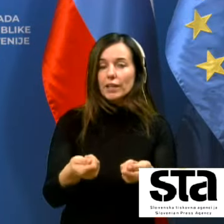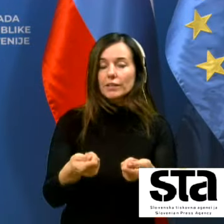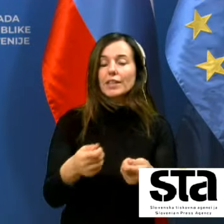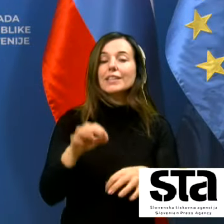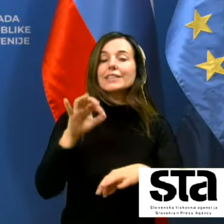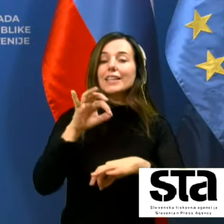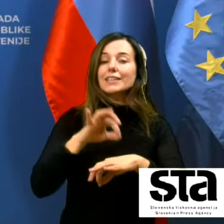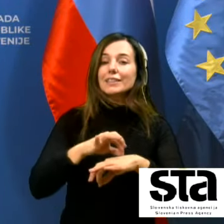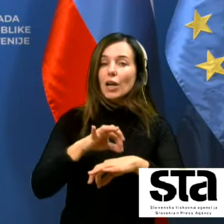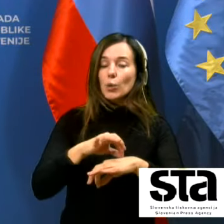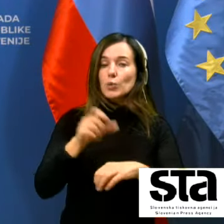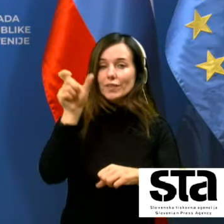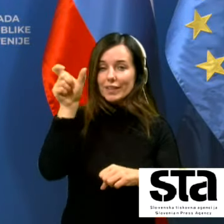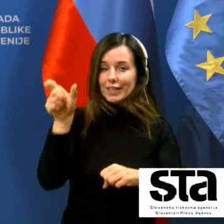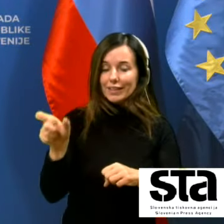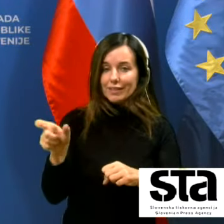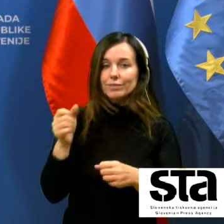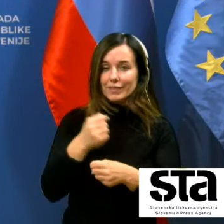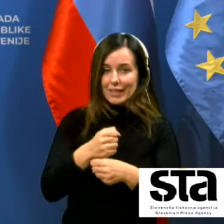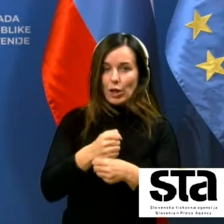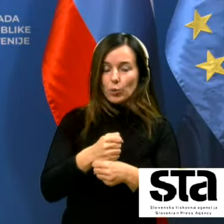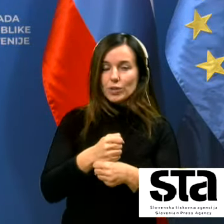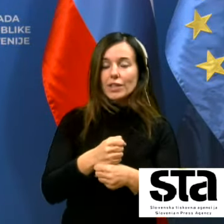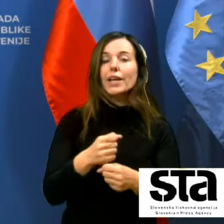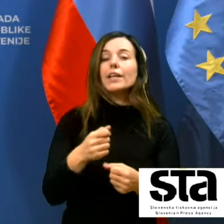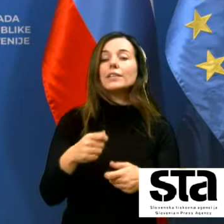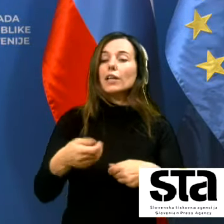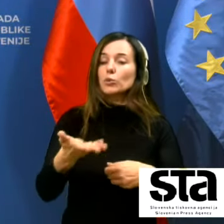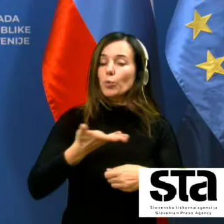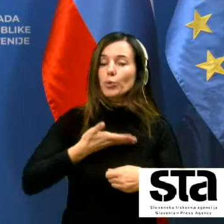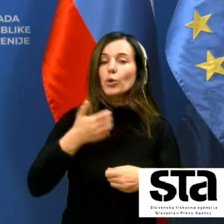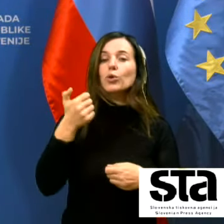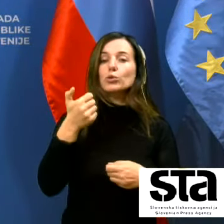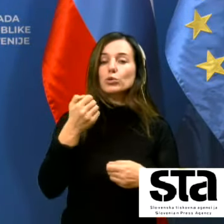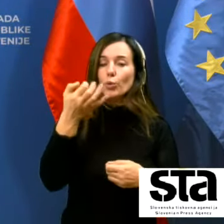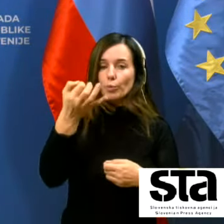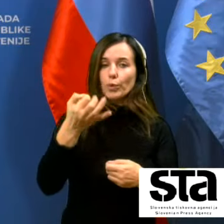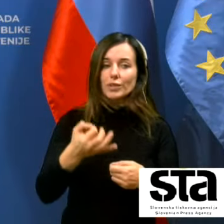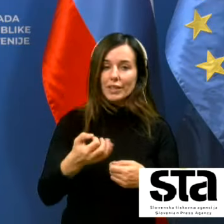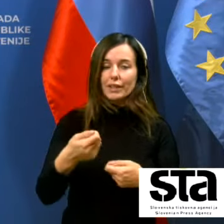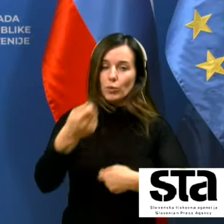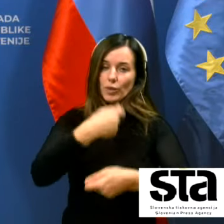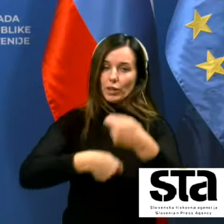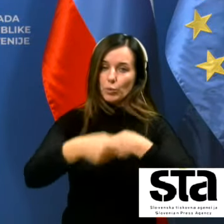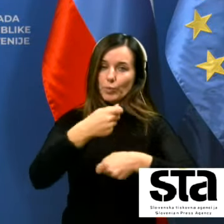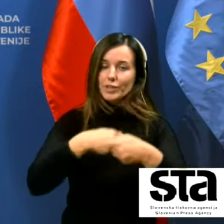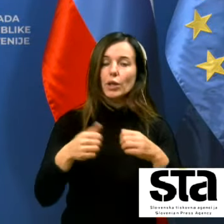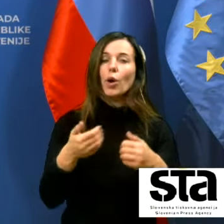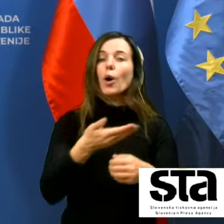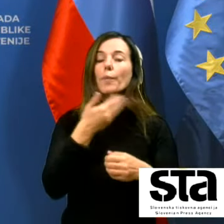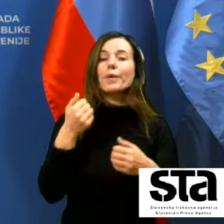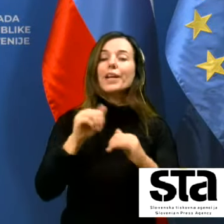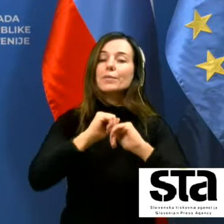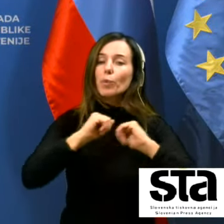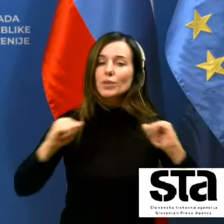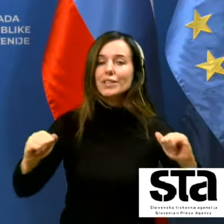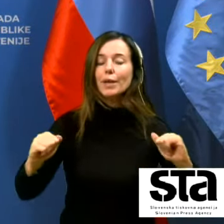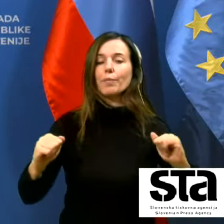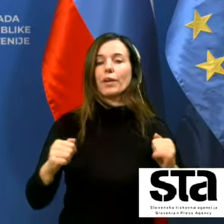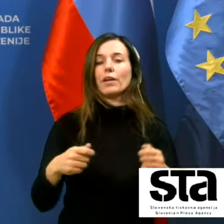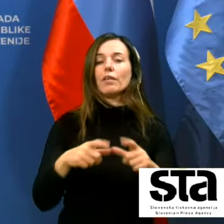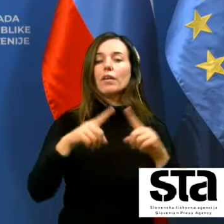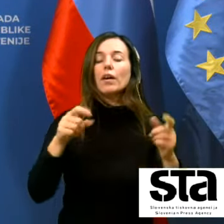zdravstvene delavce da jim pripada 100% nadomestilo brez posebnega dokazovanja